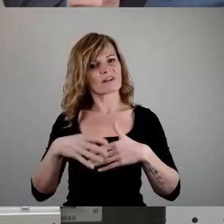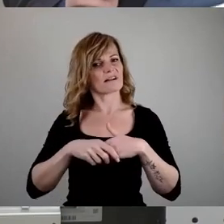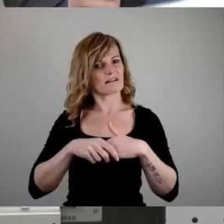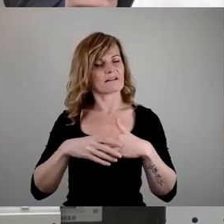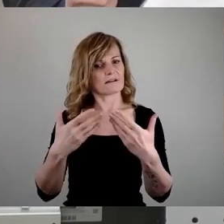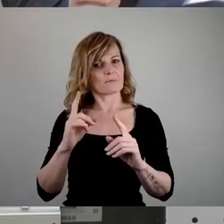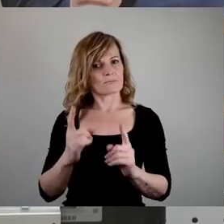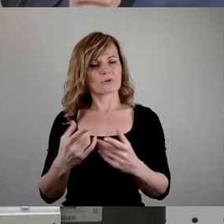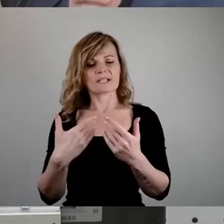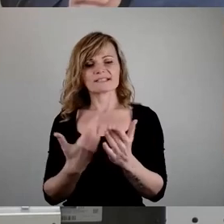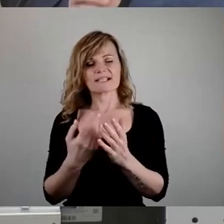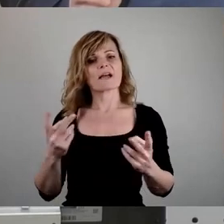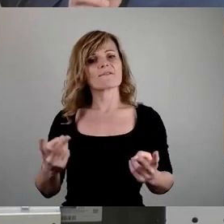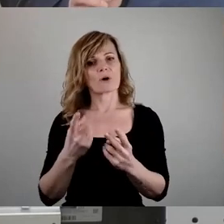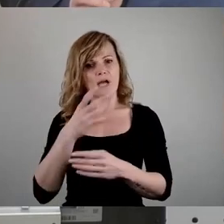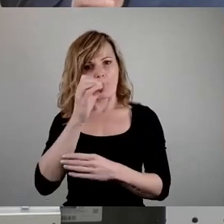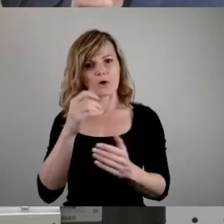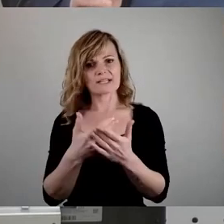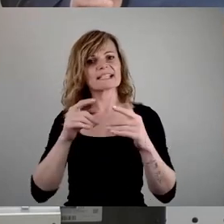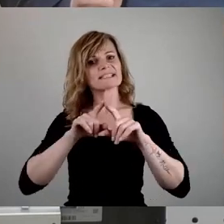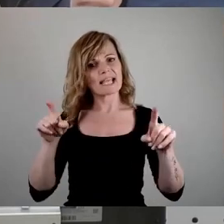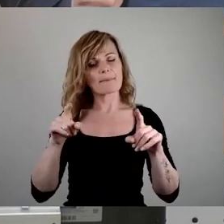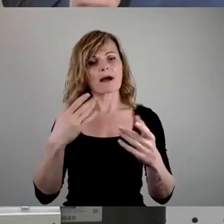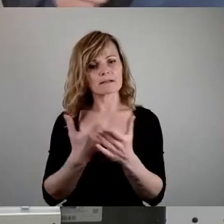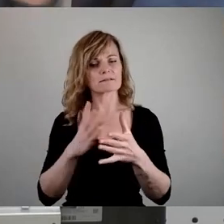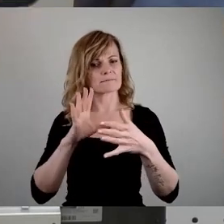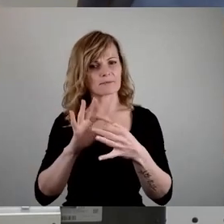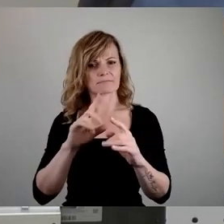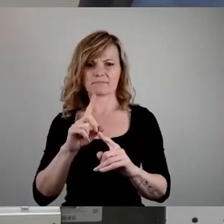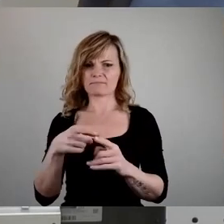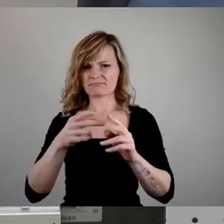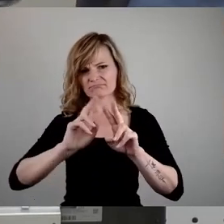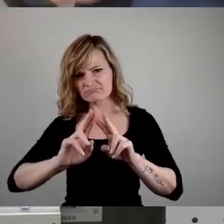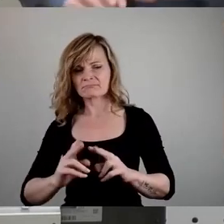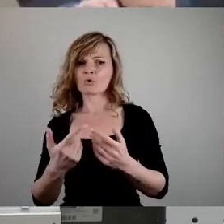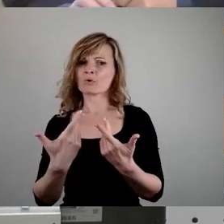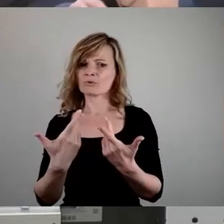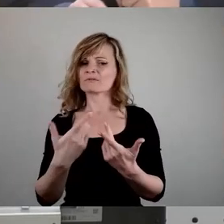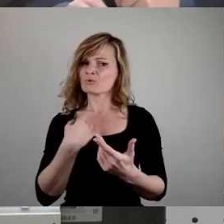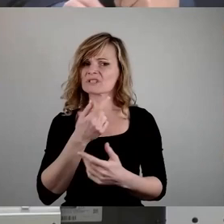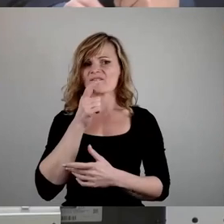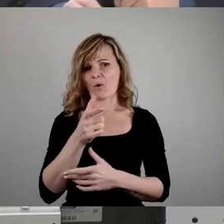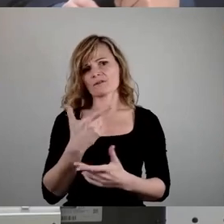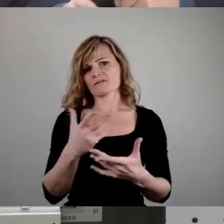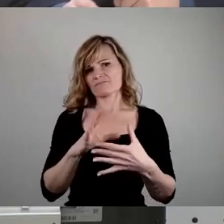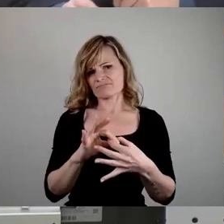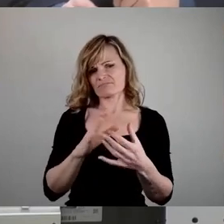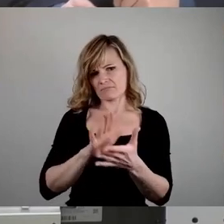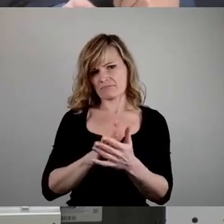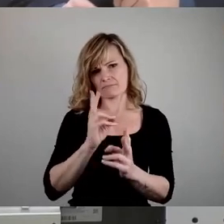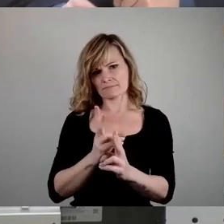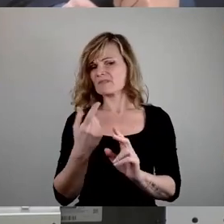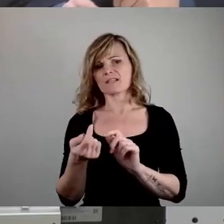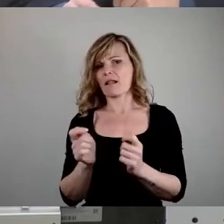Förderorte hinaus Wort halten und nachbessern. Natürlich ist für meine Fraktion völlig unstreitig verdient auch